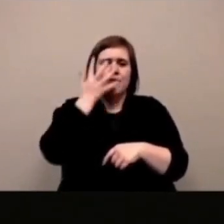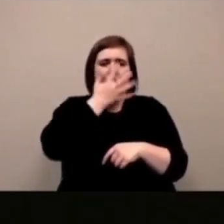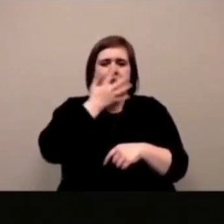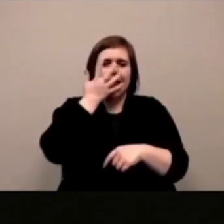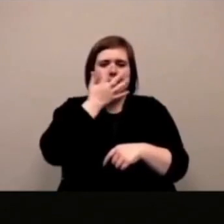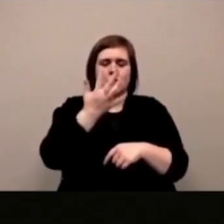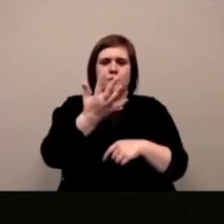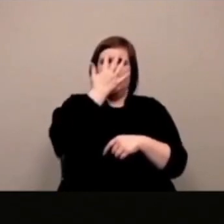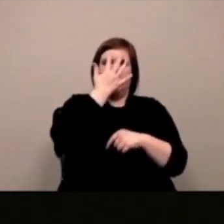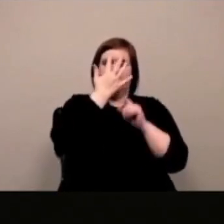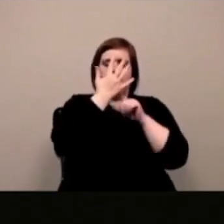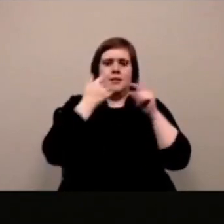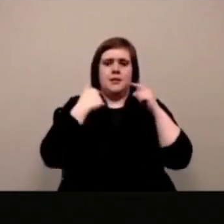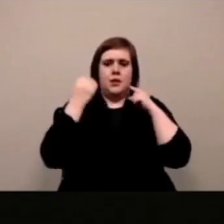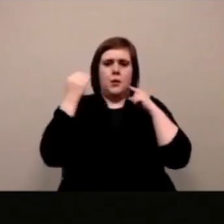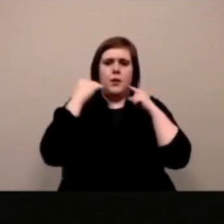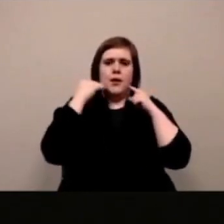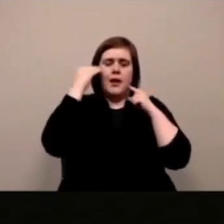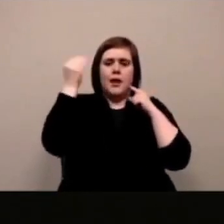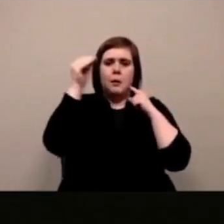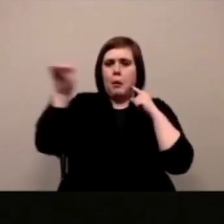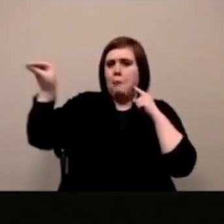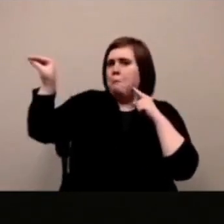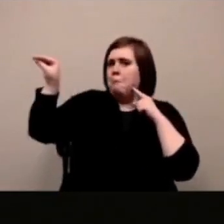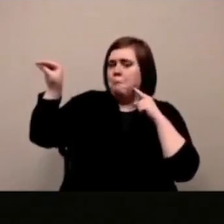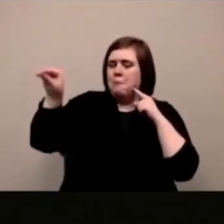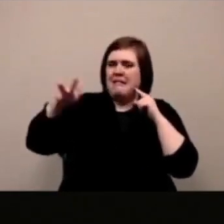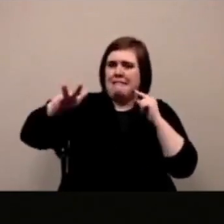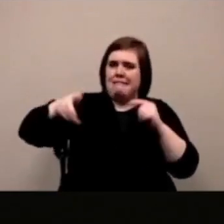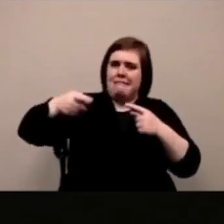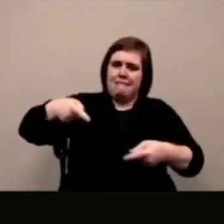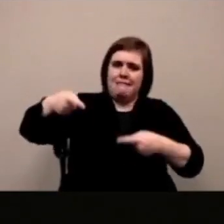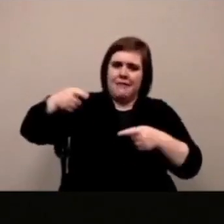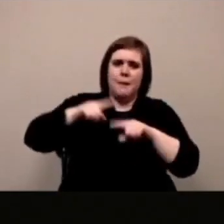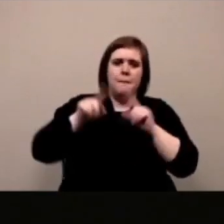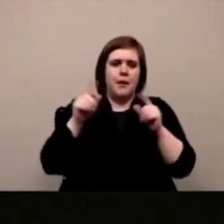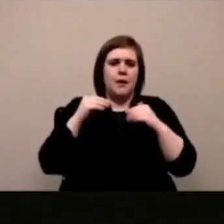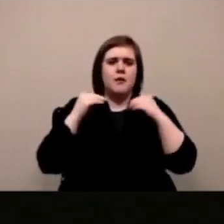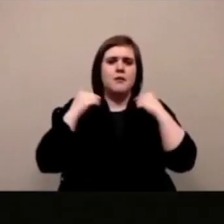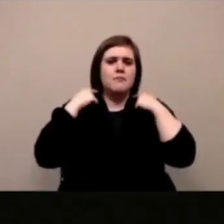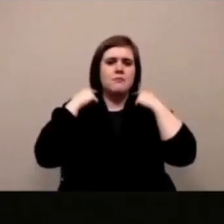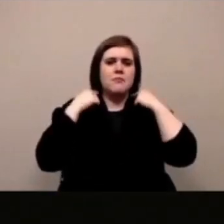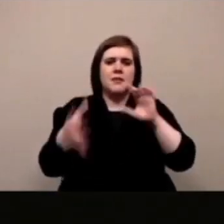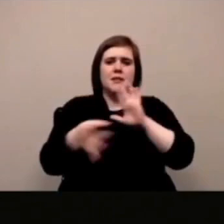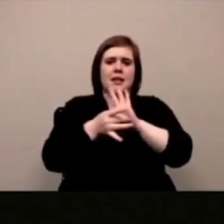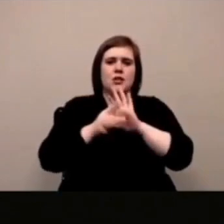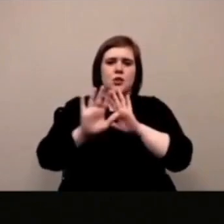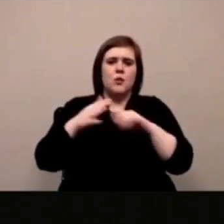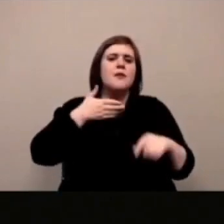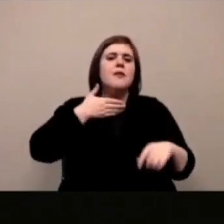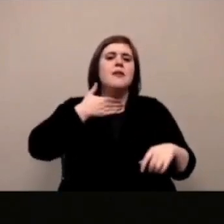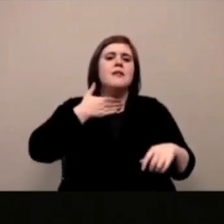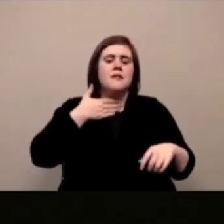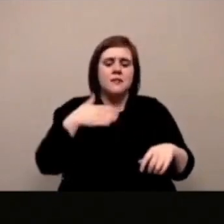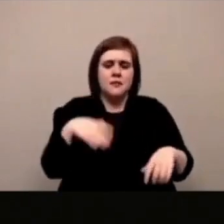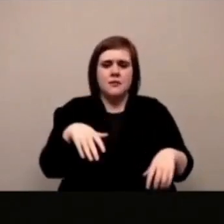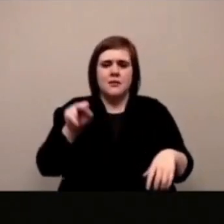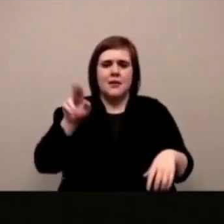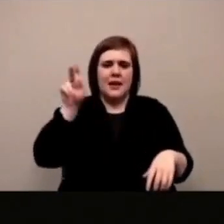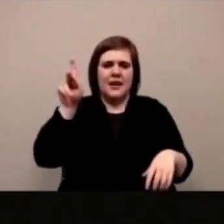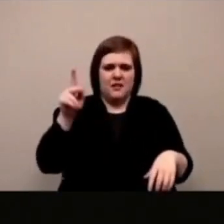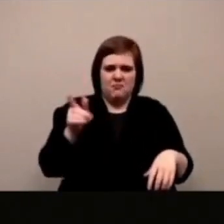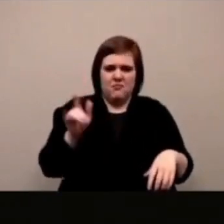il concetto interessante il concetto di sensorialità della faccia che non solamente quando